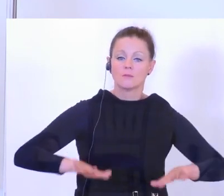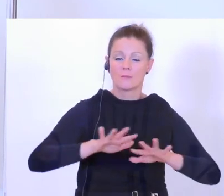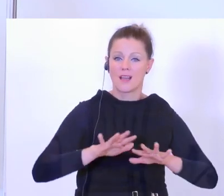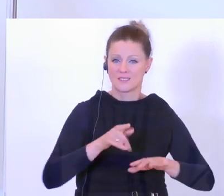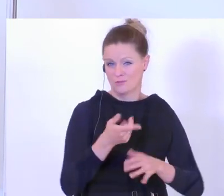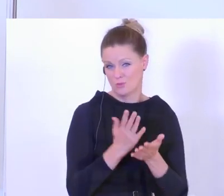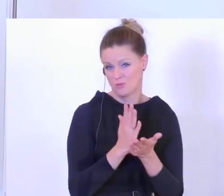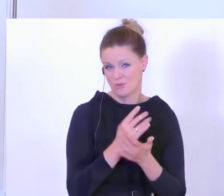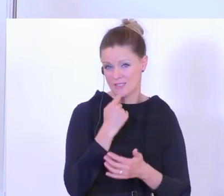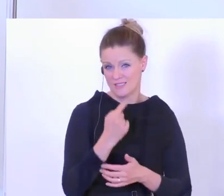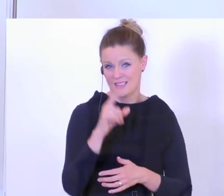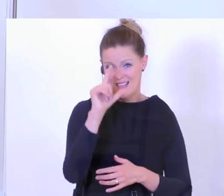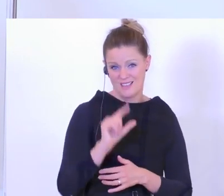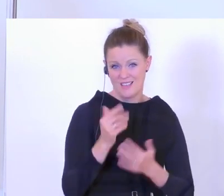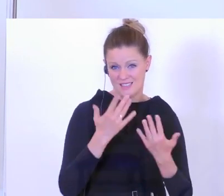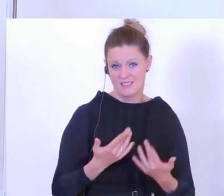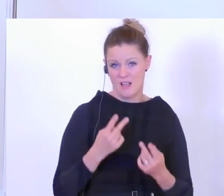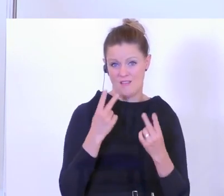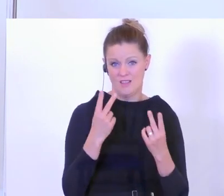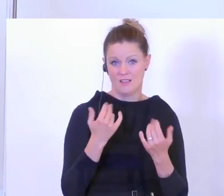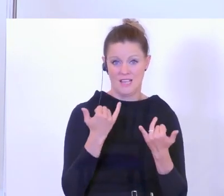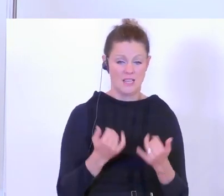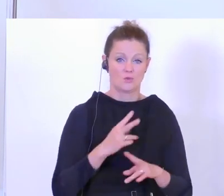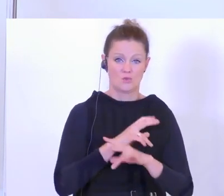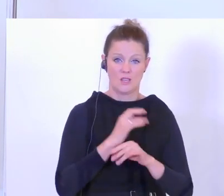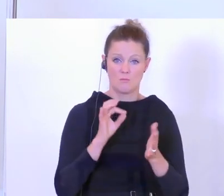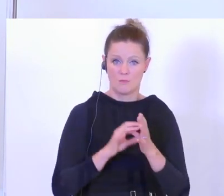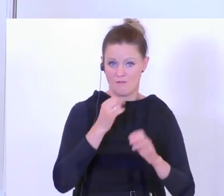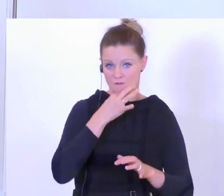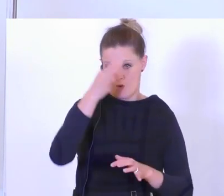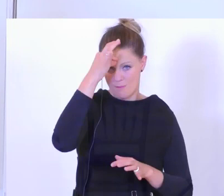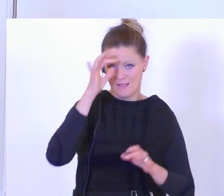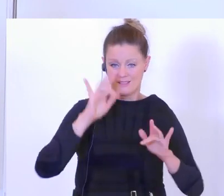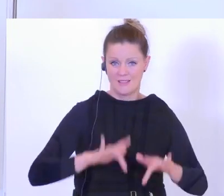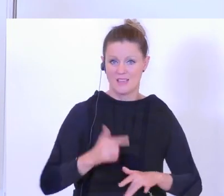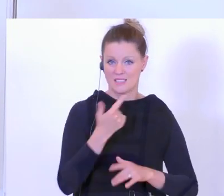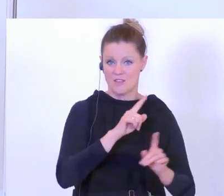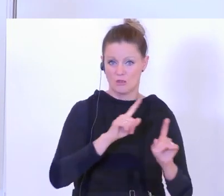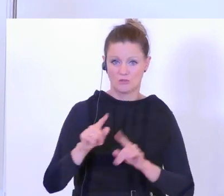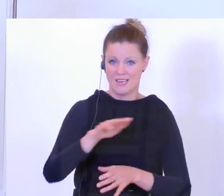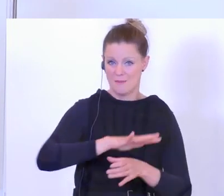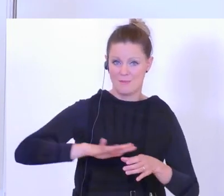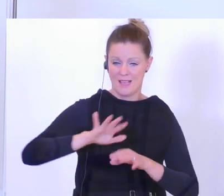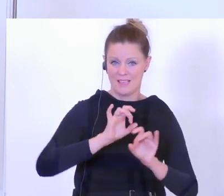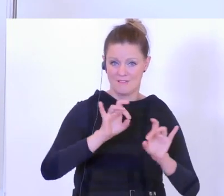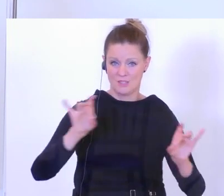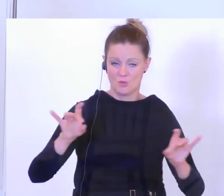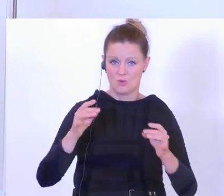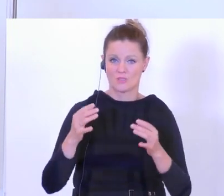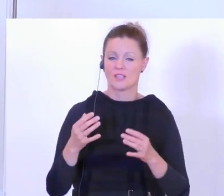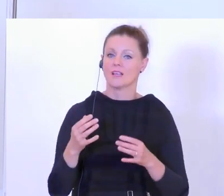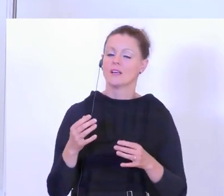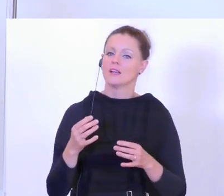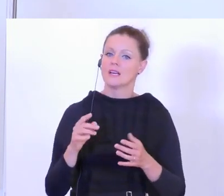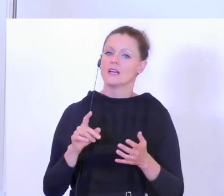so wie Sie angesprochen haben, der niedrige Zahlenwert. Da ist Österreich derzeit vorbildlich. Wir haben also im zweistelligen Bereich der Infektionszahl und gleichzeitig auch